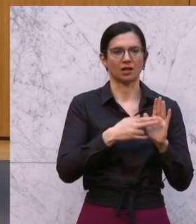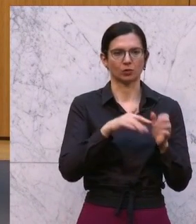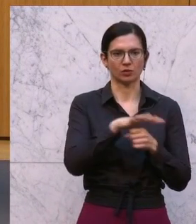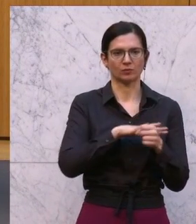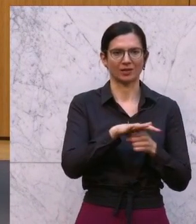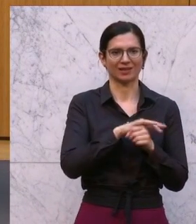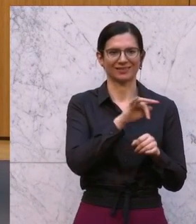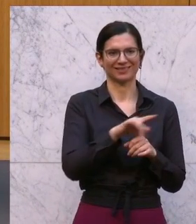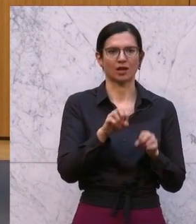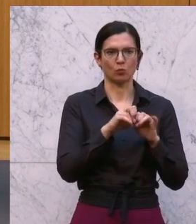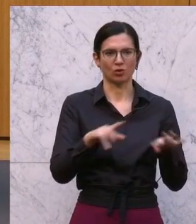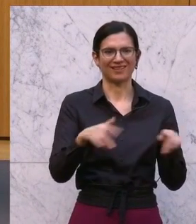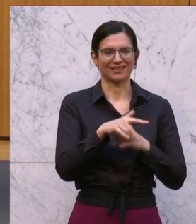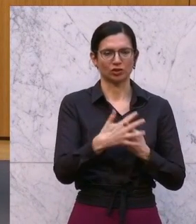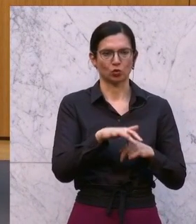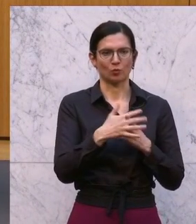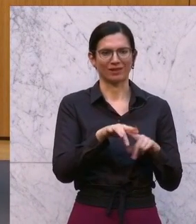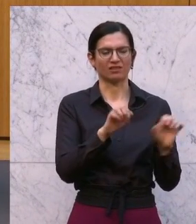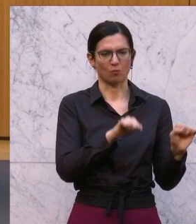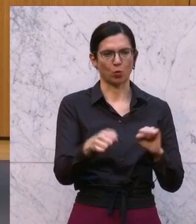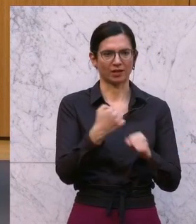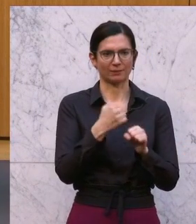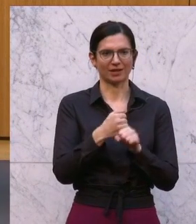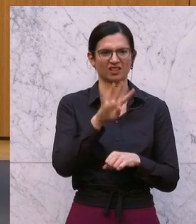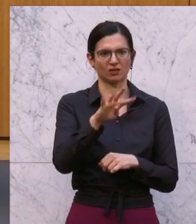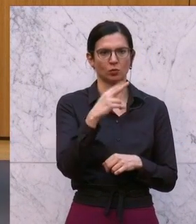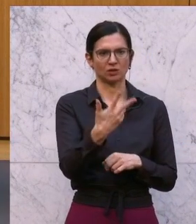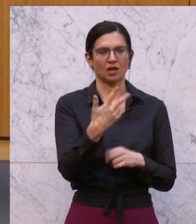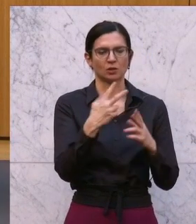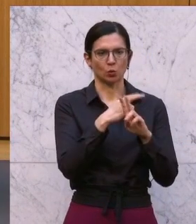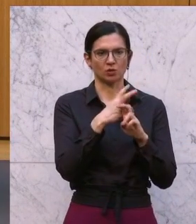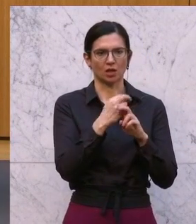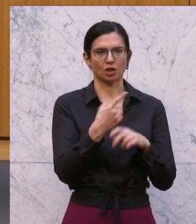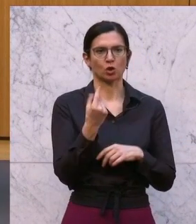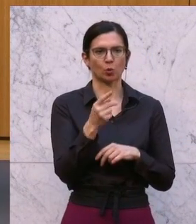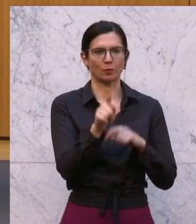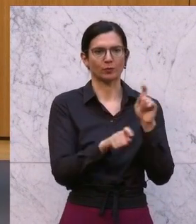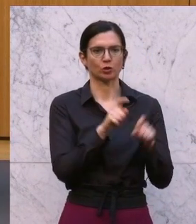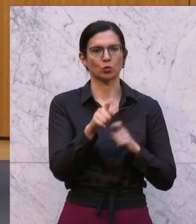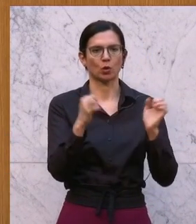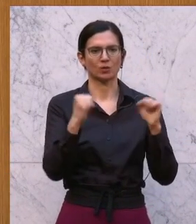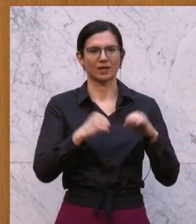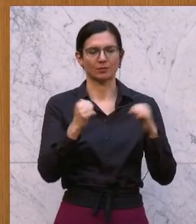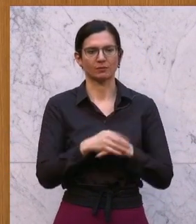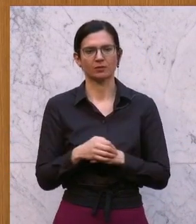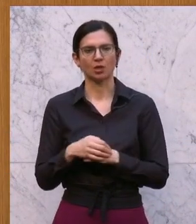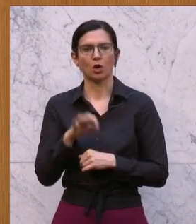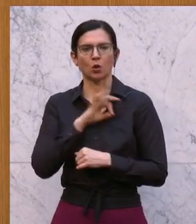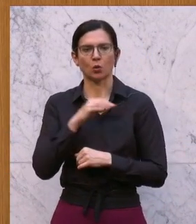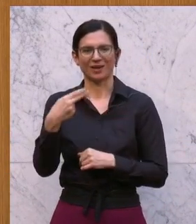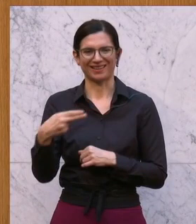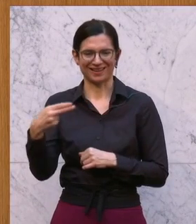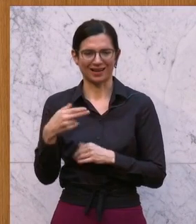sogenannten multilateralen Instruments auf weitere 34 österreichische Doppelbesteuerungsabkommen. Der Kollege Hanger hat es schon